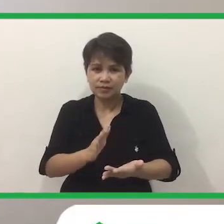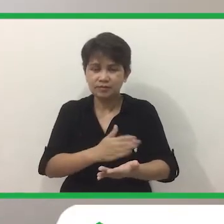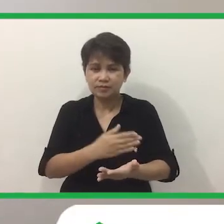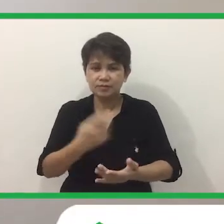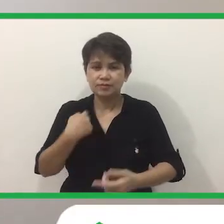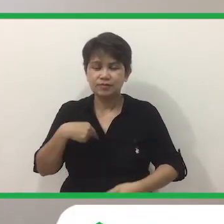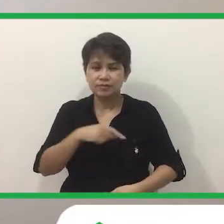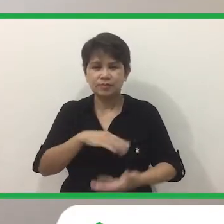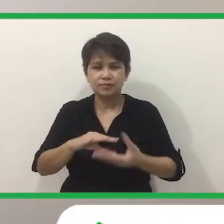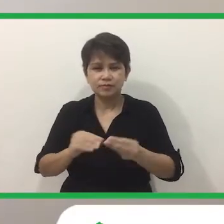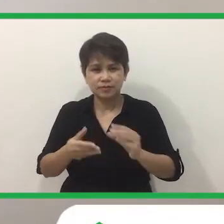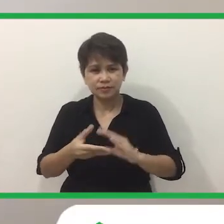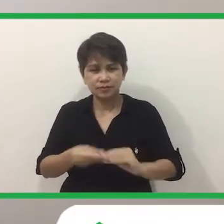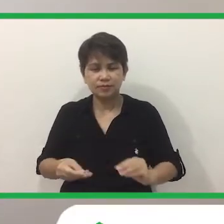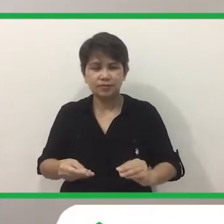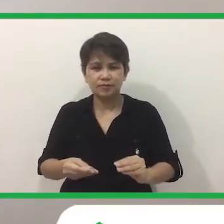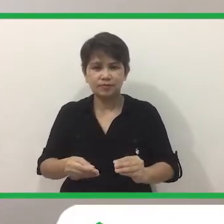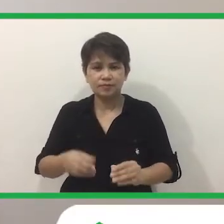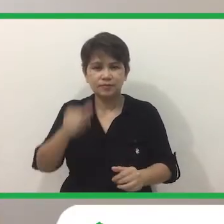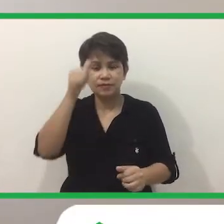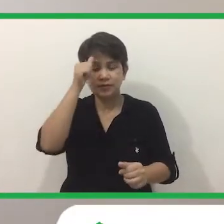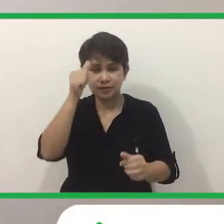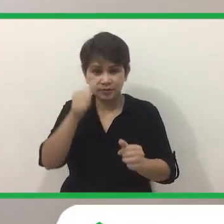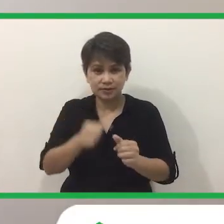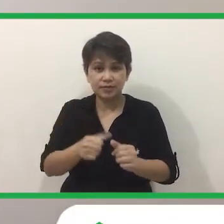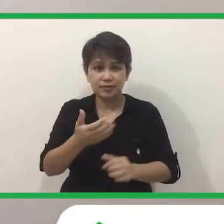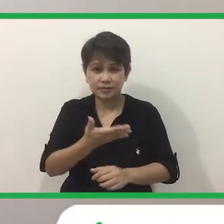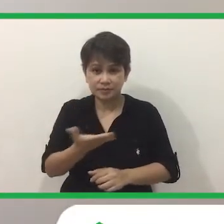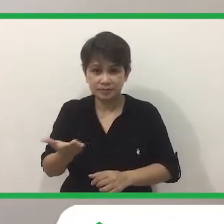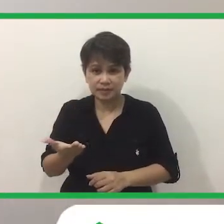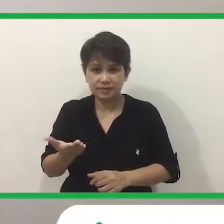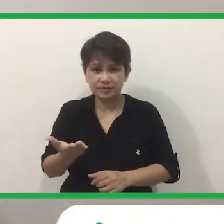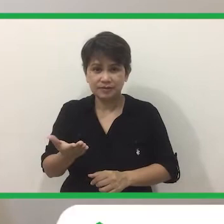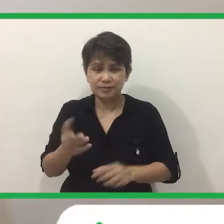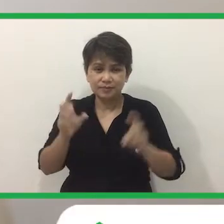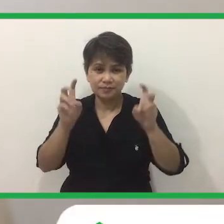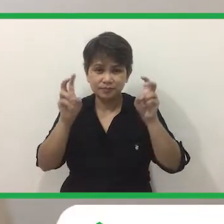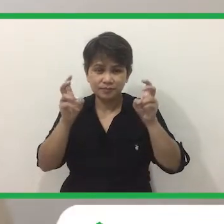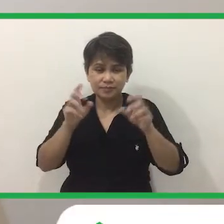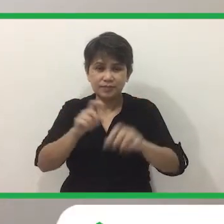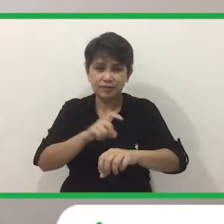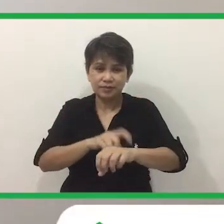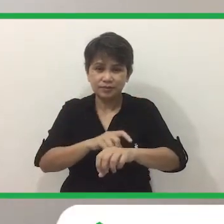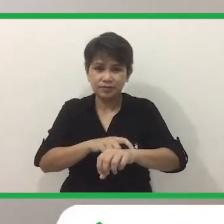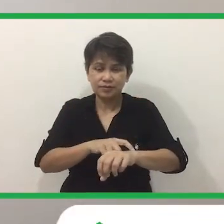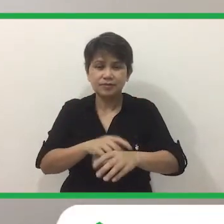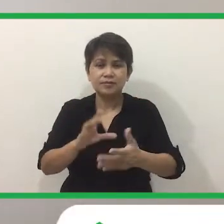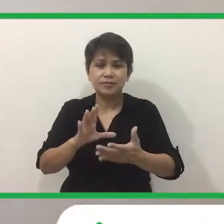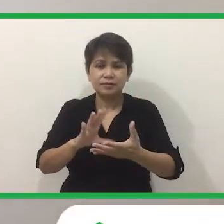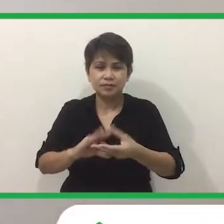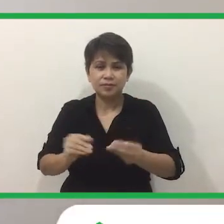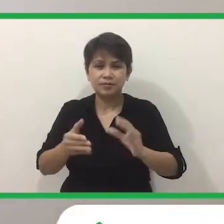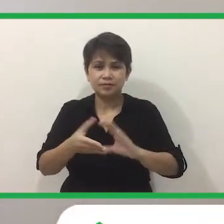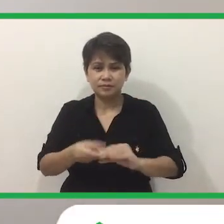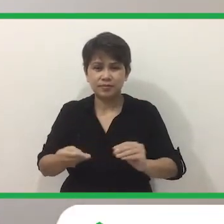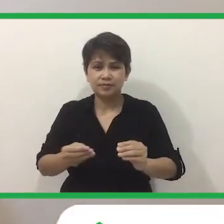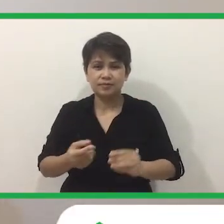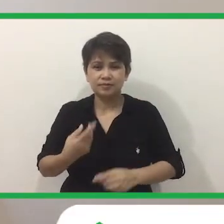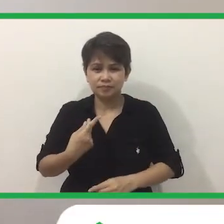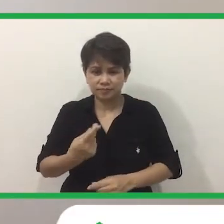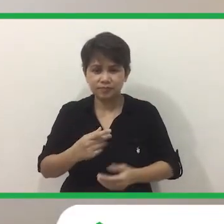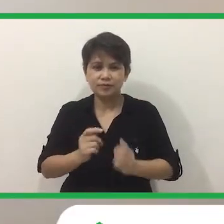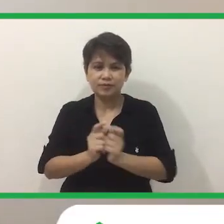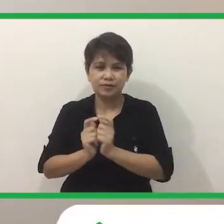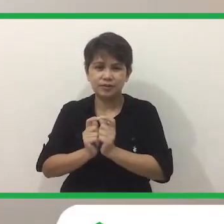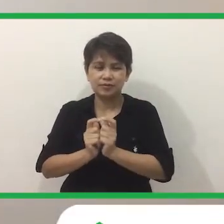kwento. Okay, naalala nyo pa ba yung tinuro ni Kuya Ray kagabi? Yung oras na ng kwentuhan? O, sabihin nyo na lang ako.